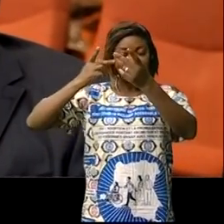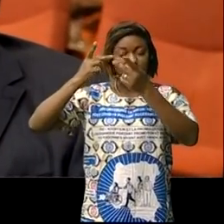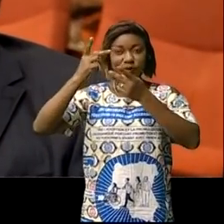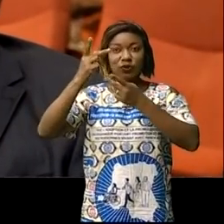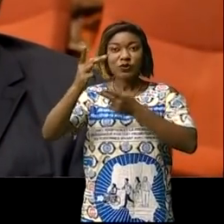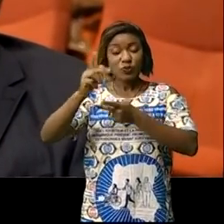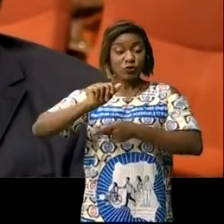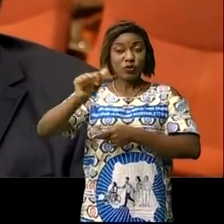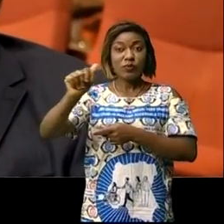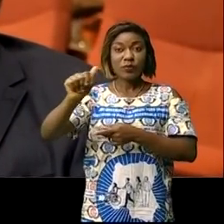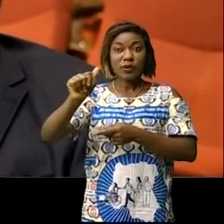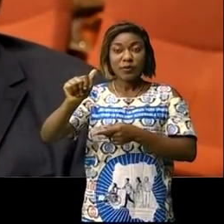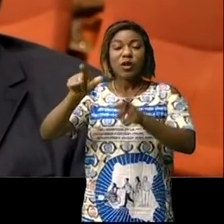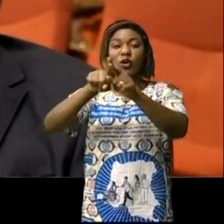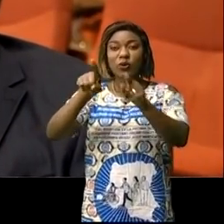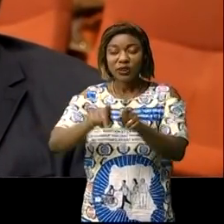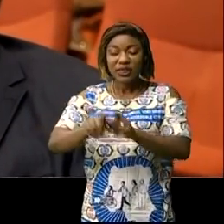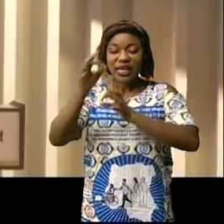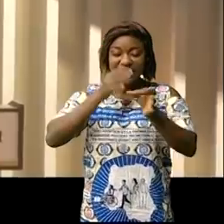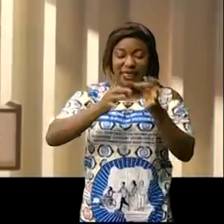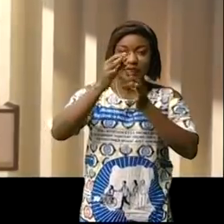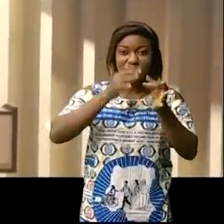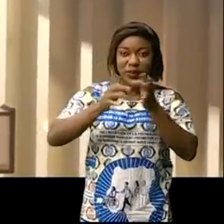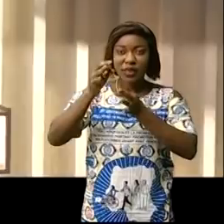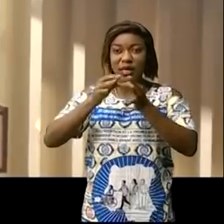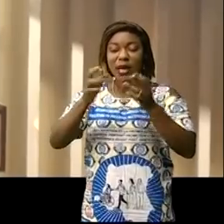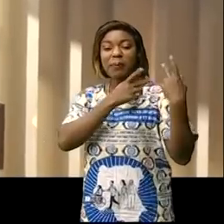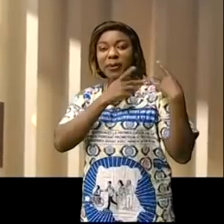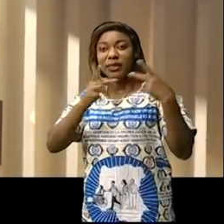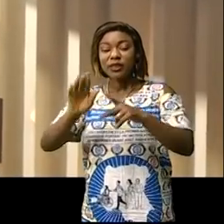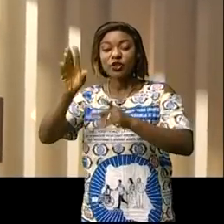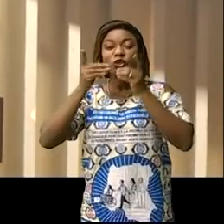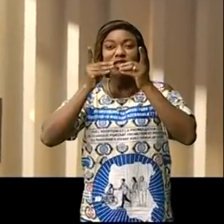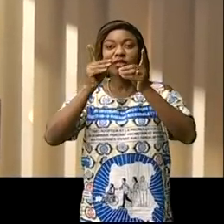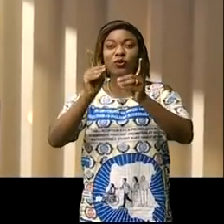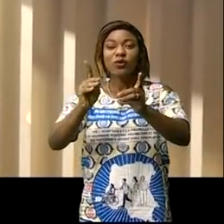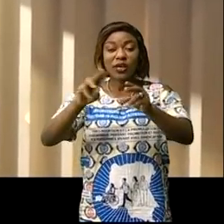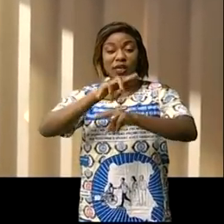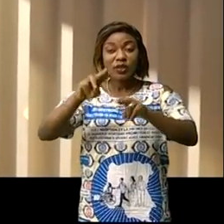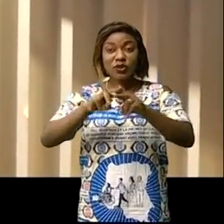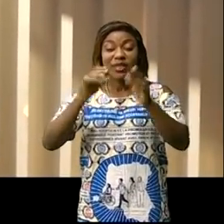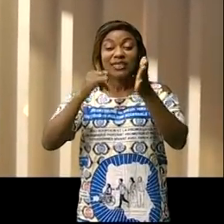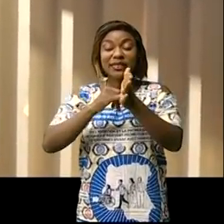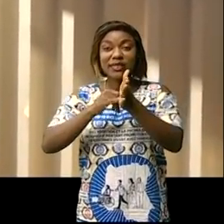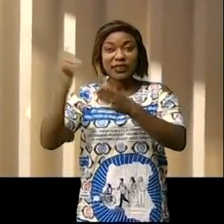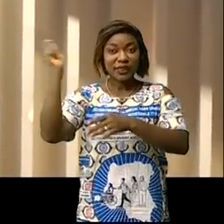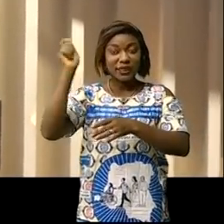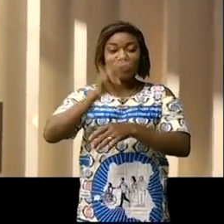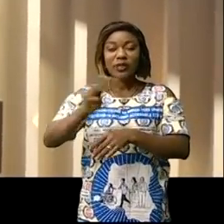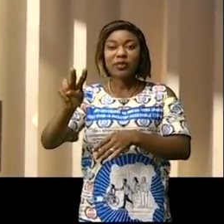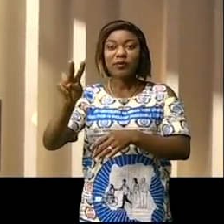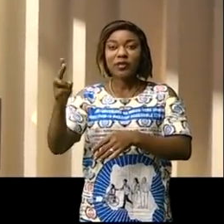j'ai amplement explicité lors de mon discours à la Nation le 6 décembre 2020